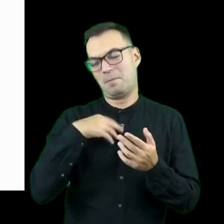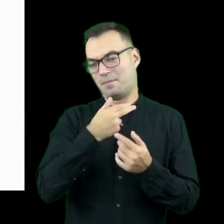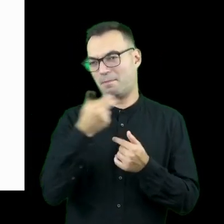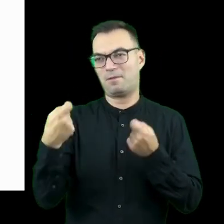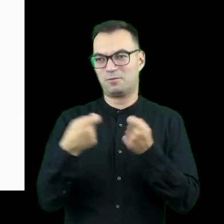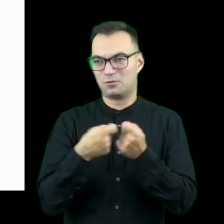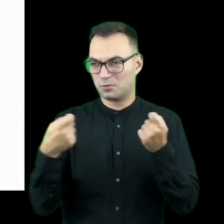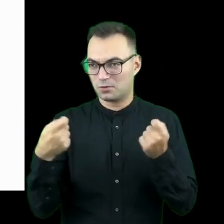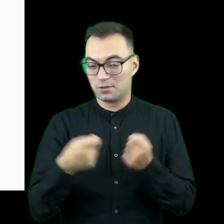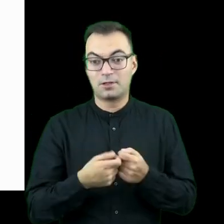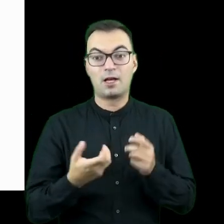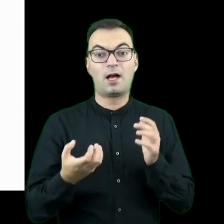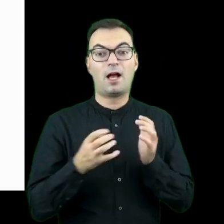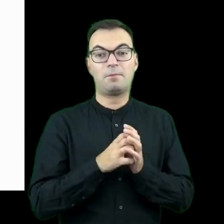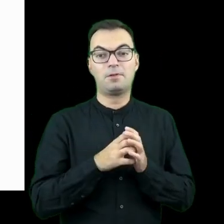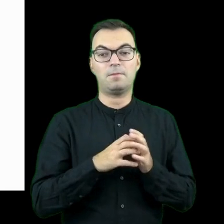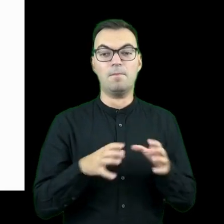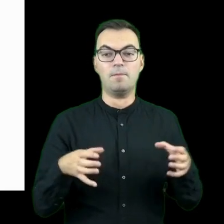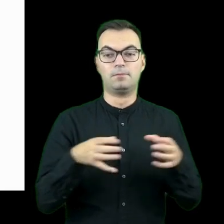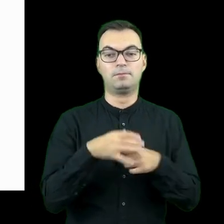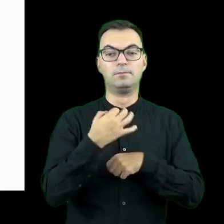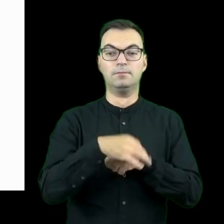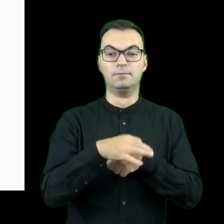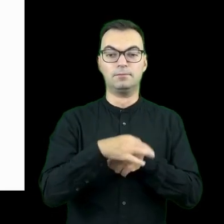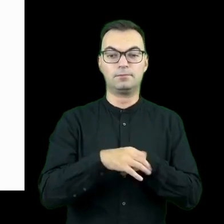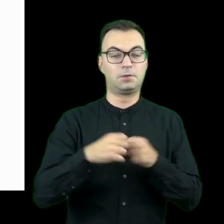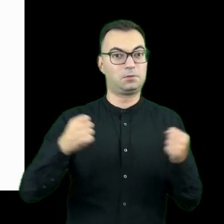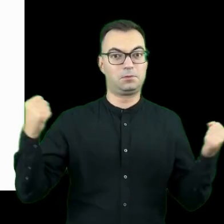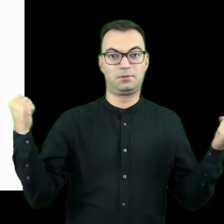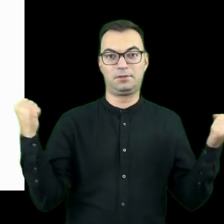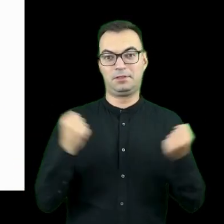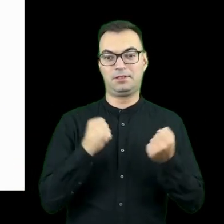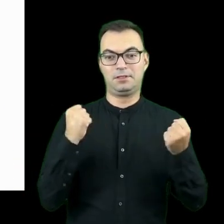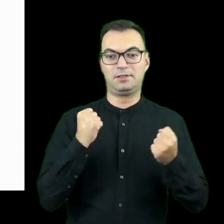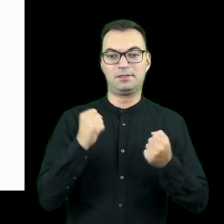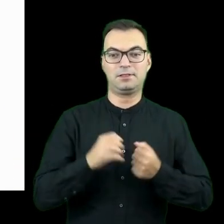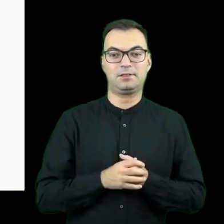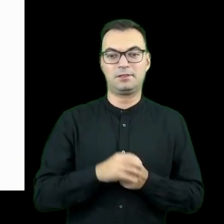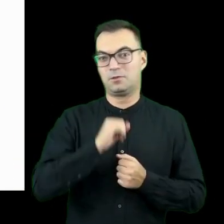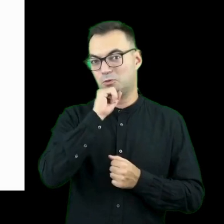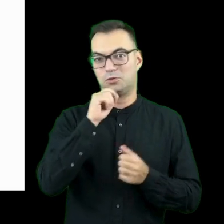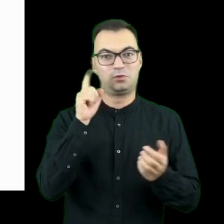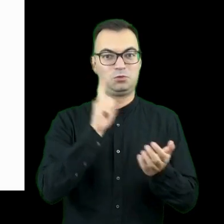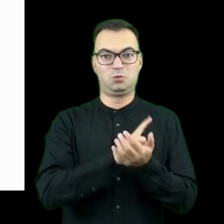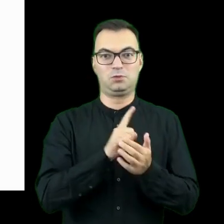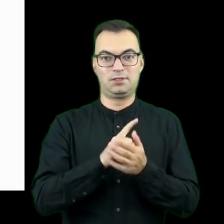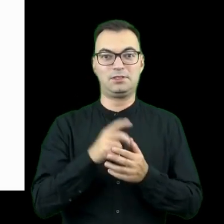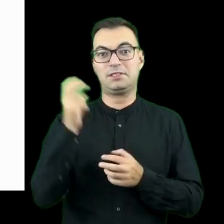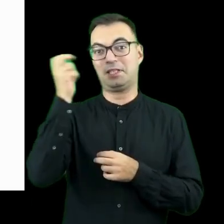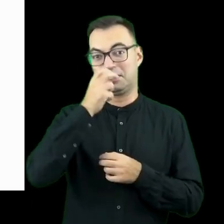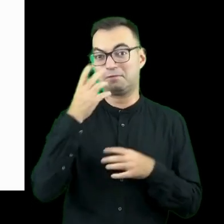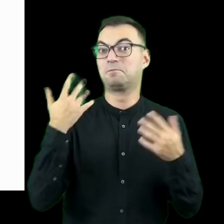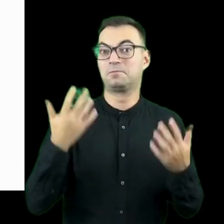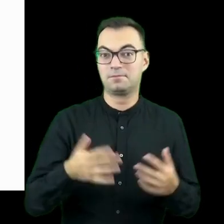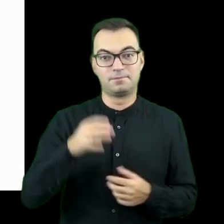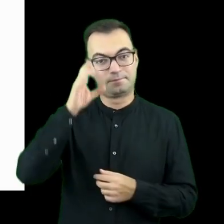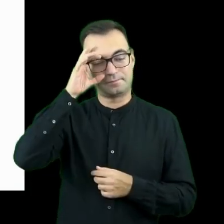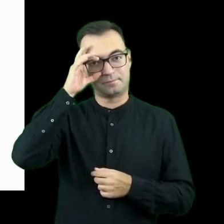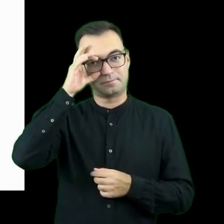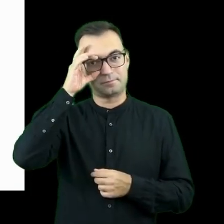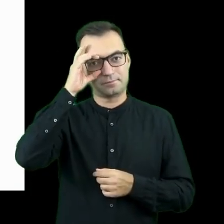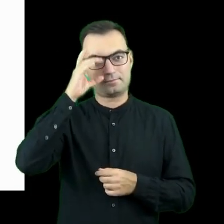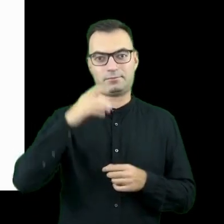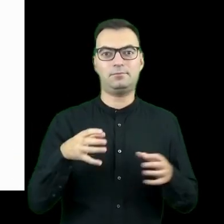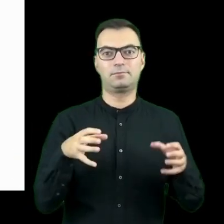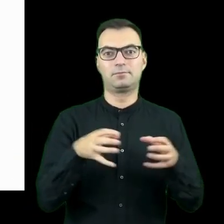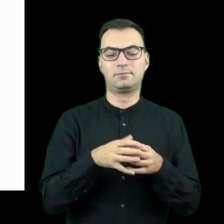aplikacja w ramach Uniwersytetu Harvarda okazała się dużym, bardzo dużym zainteresowaniem, się cieszyła, więc ci